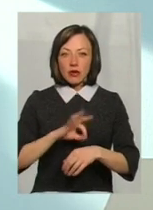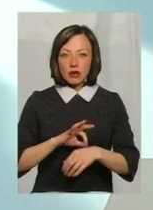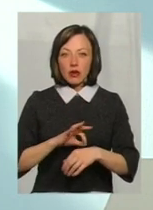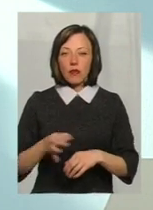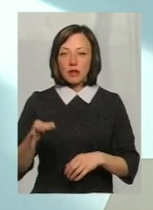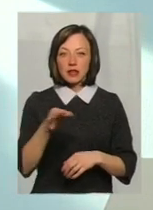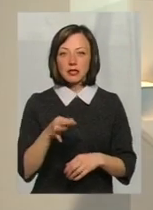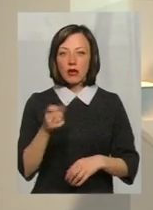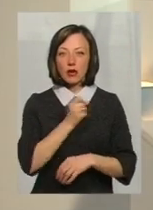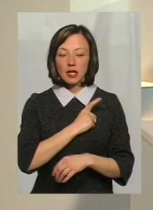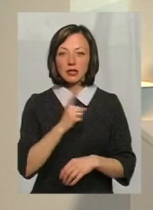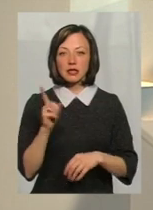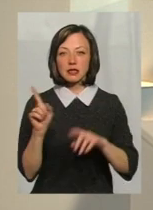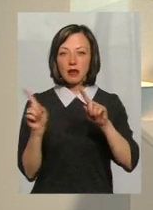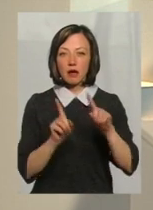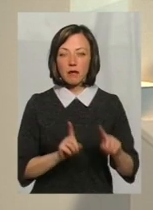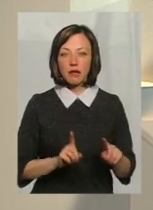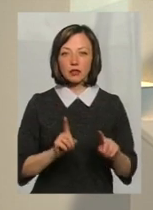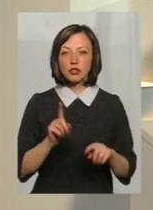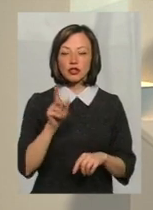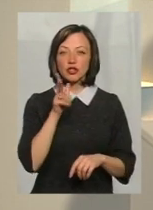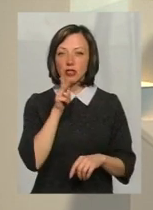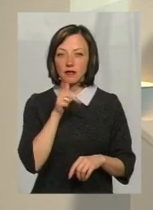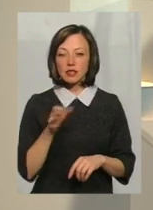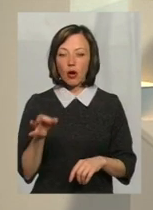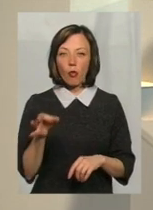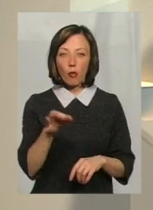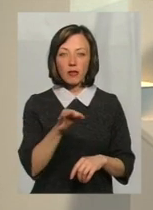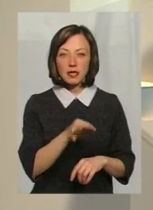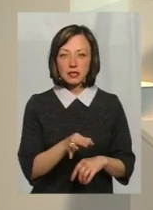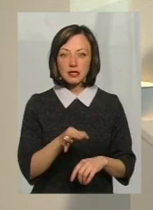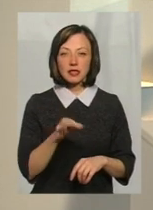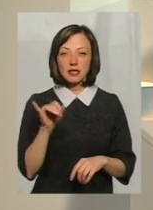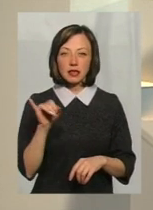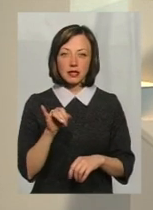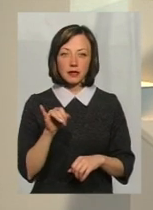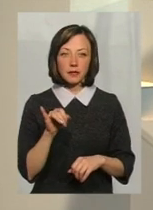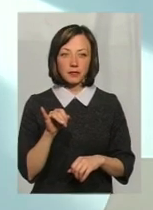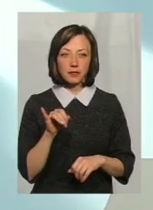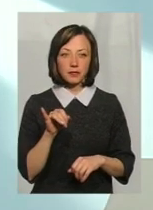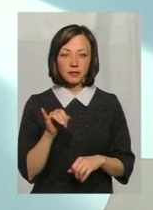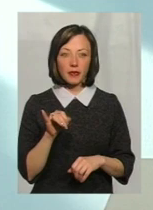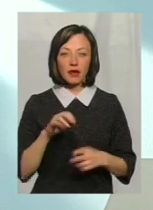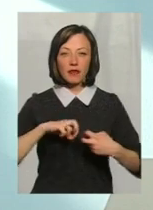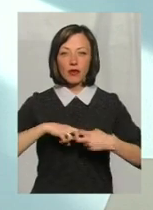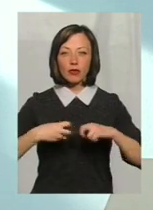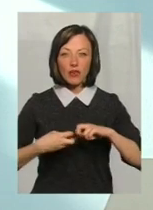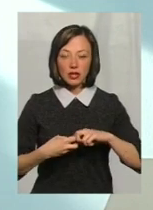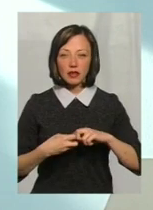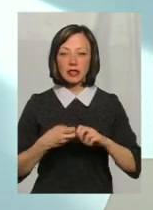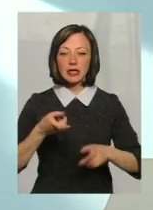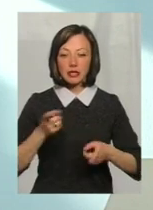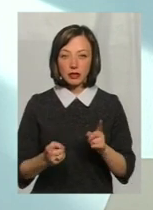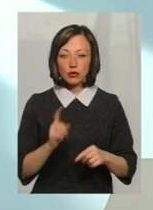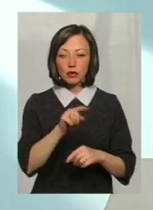таких областях, як Одеська, Закарпатська, Чорновицька області, Чорнівецька і Івано-Франківська, де